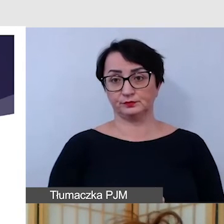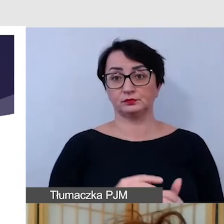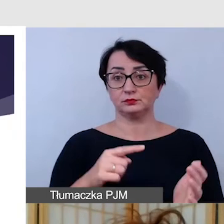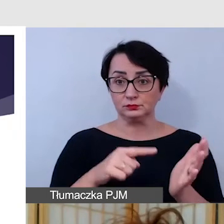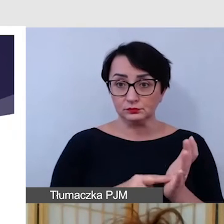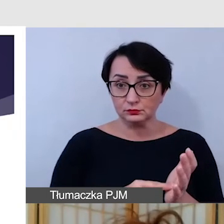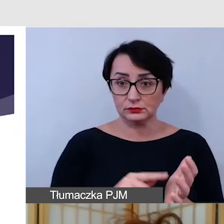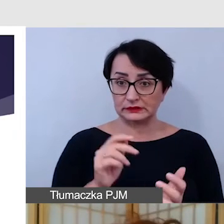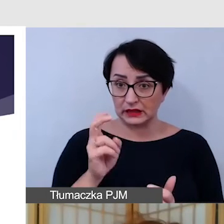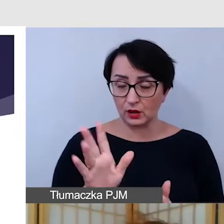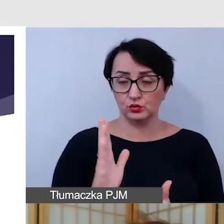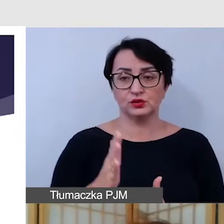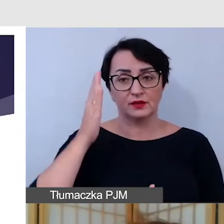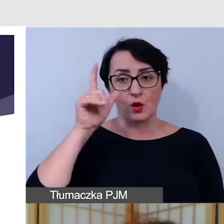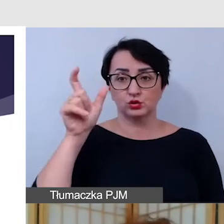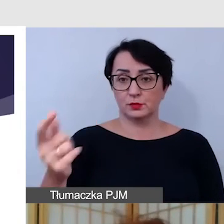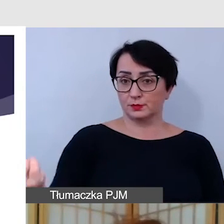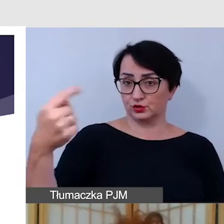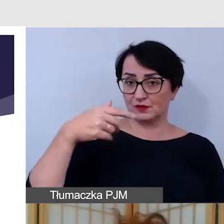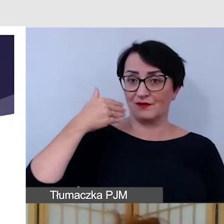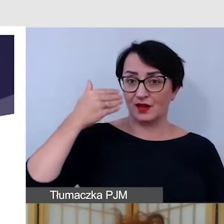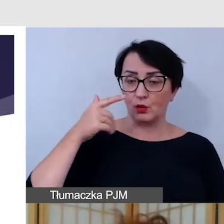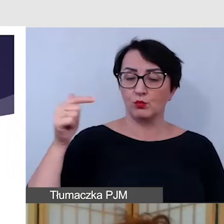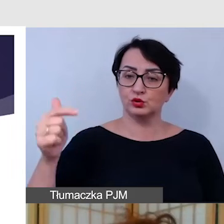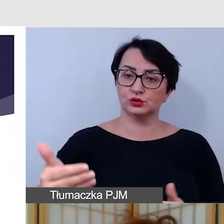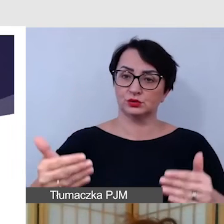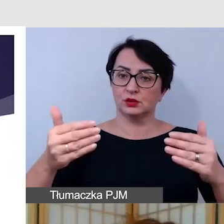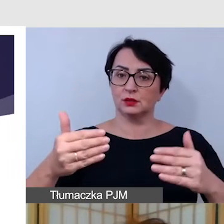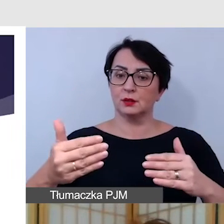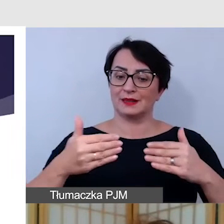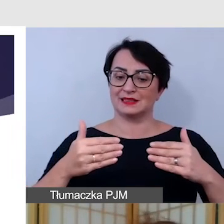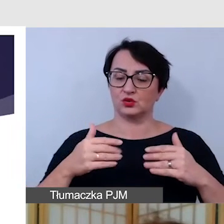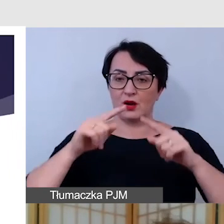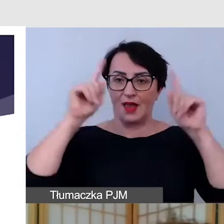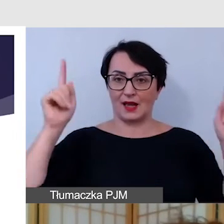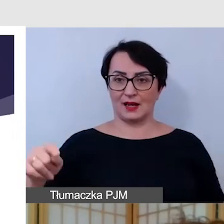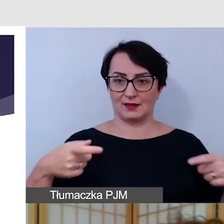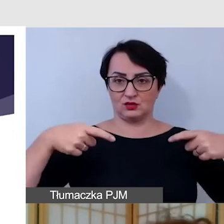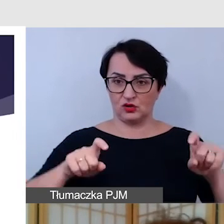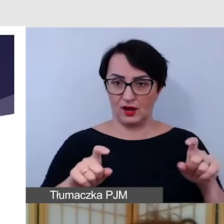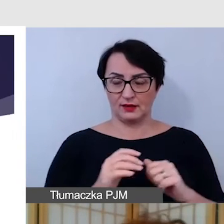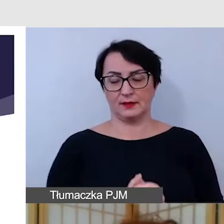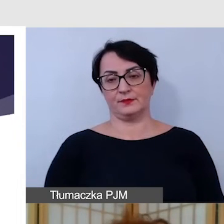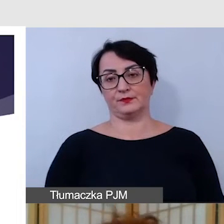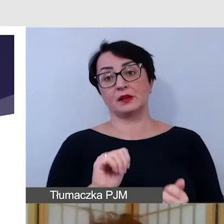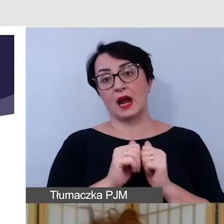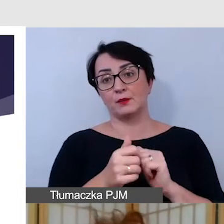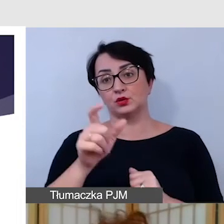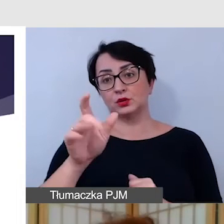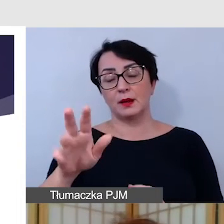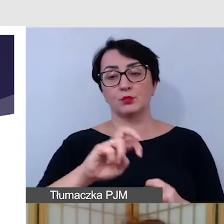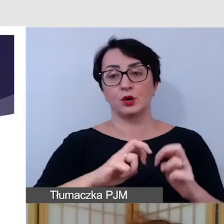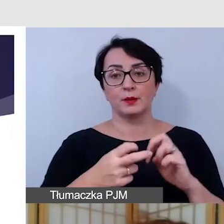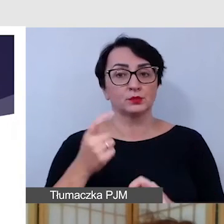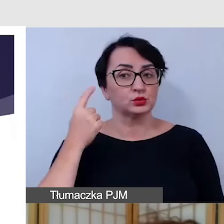osoba, która przyjdzie na wykład, będzie musiała na przykład usiąść bliżej naszego ekranu, czy będzie osobą, która na przykład ma kłopoty ze